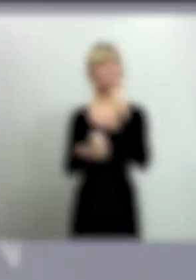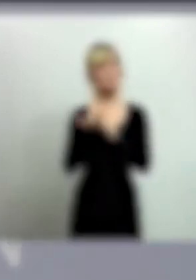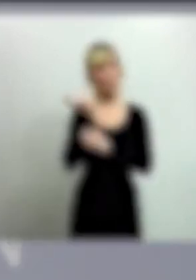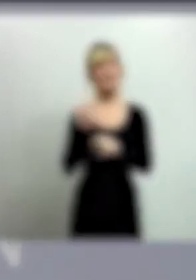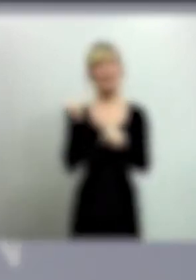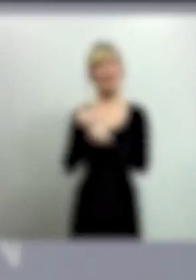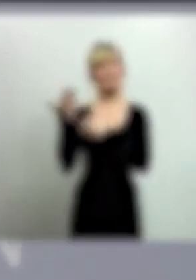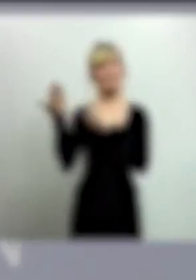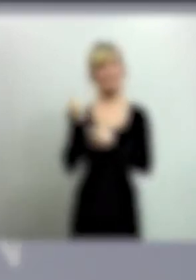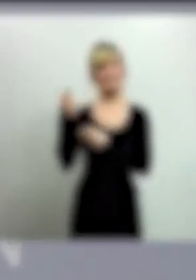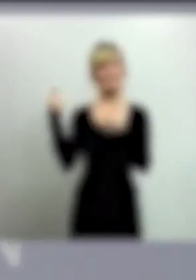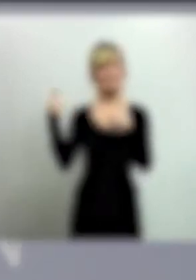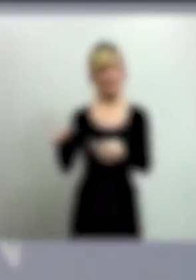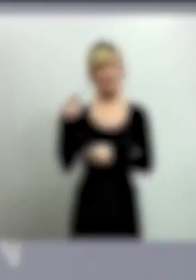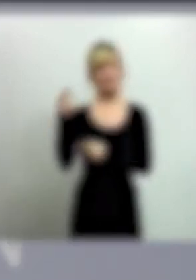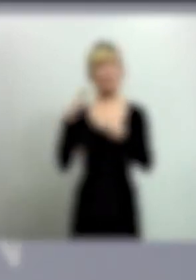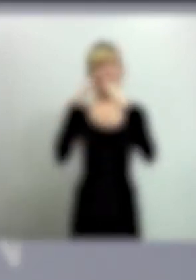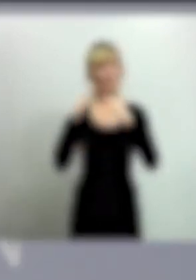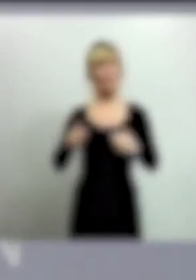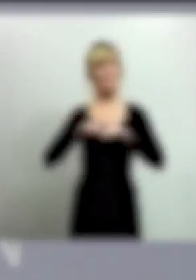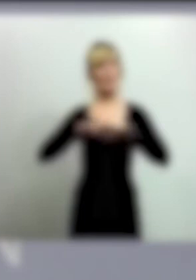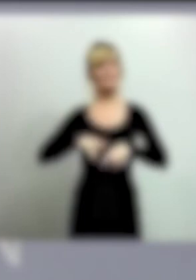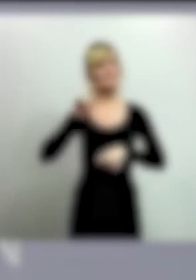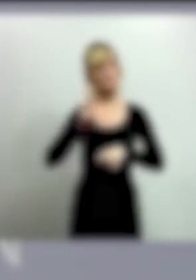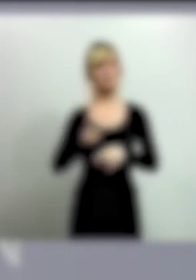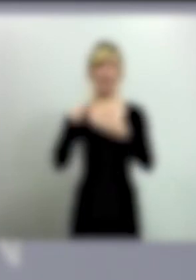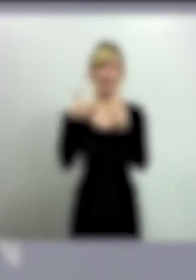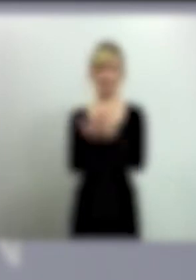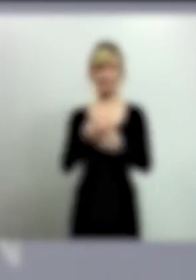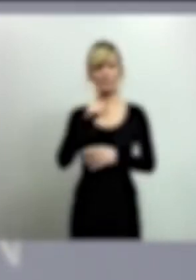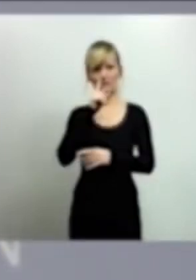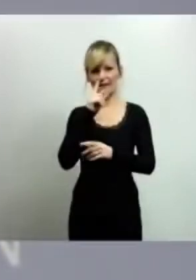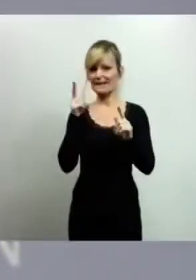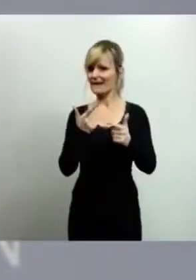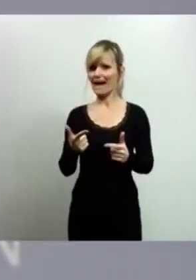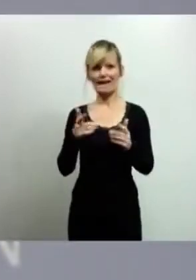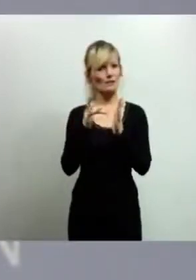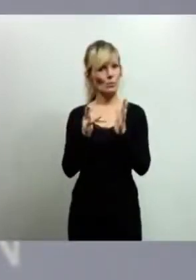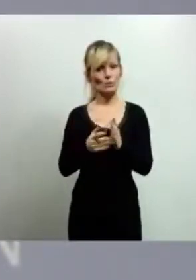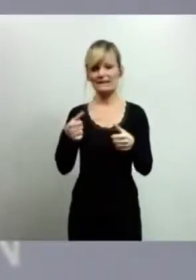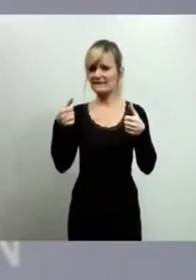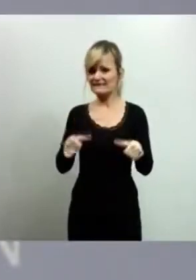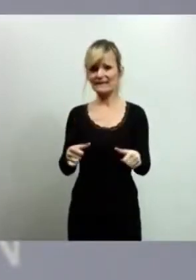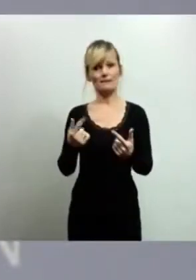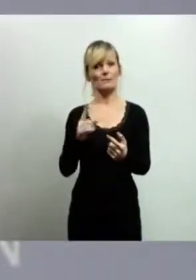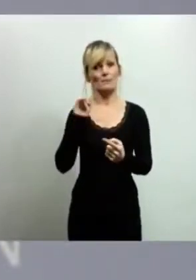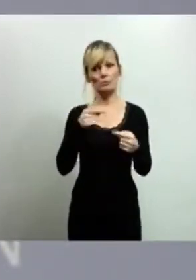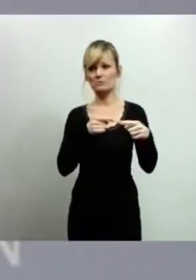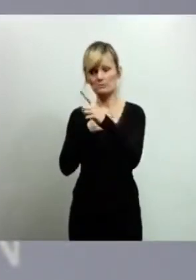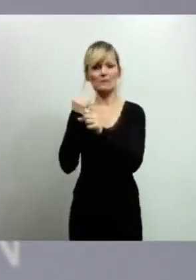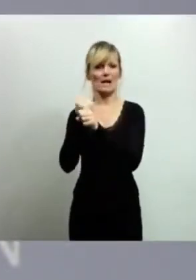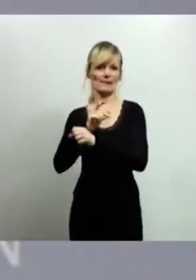Auch Kirchen und Religionsgemeinschaften sollen ihre Hygienekonzepte anpassen. Neu ist zudem, dass das